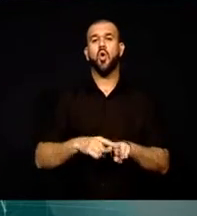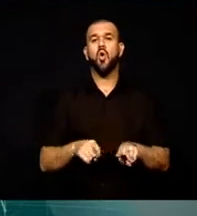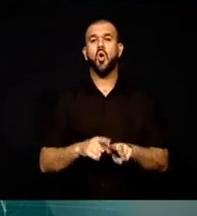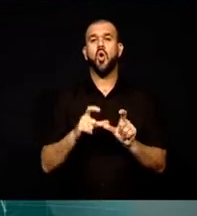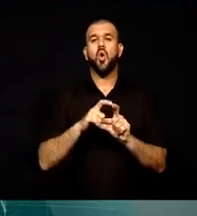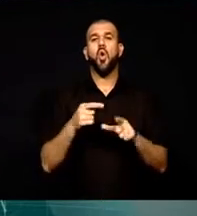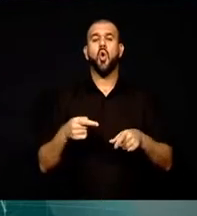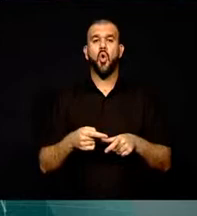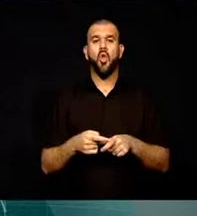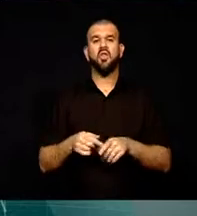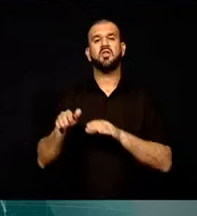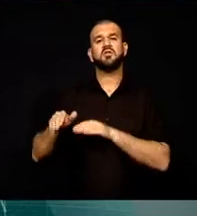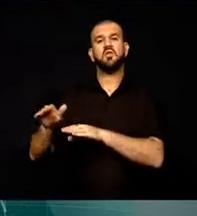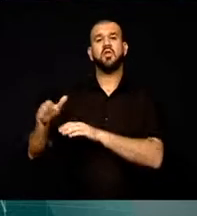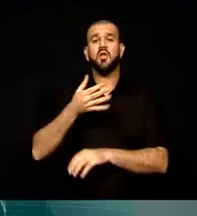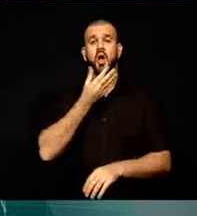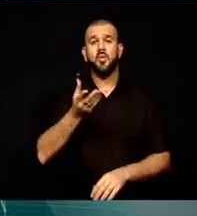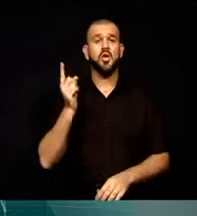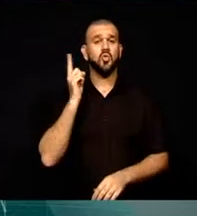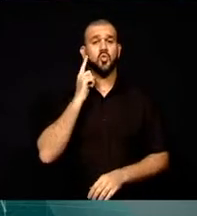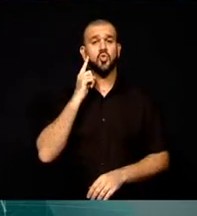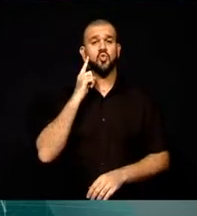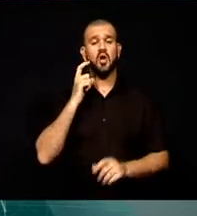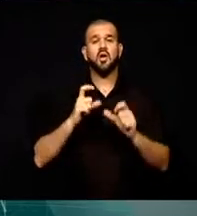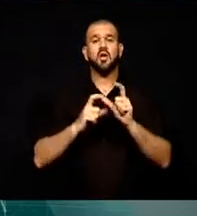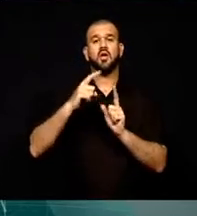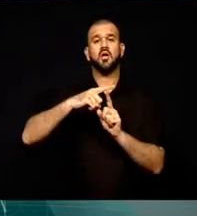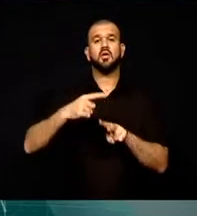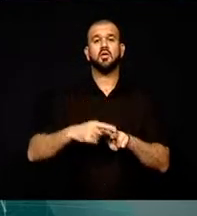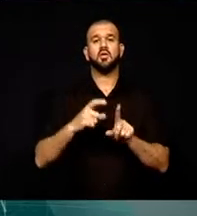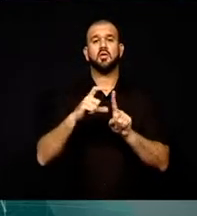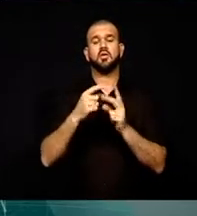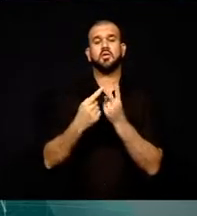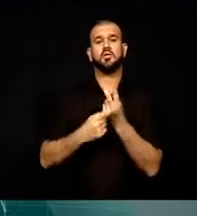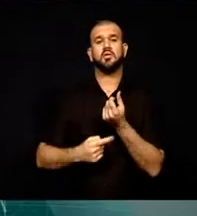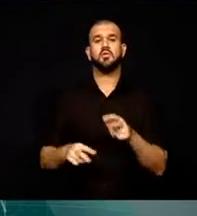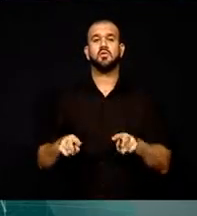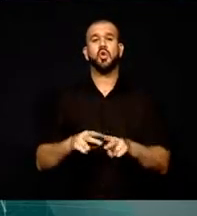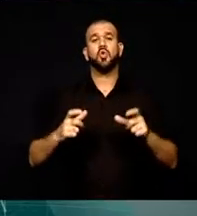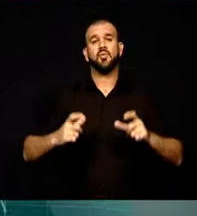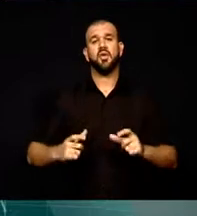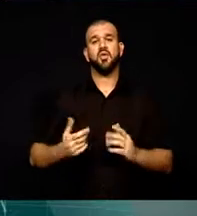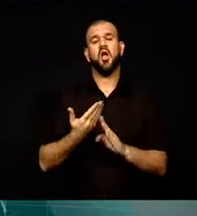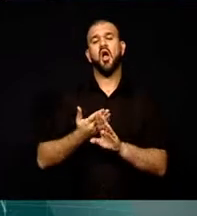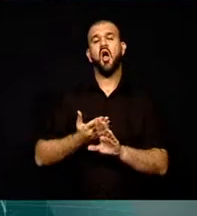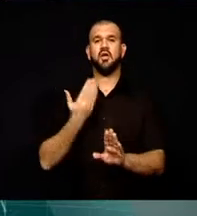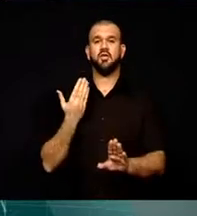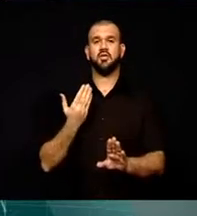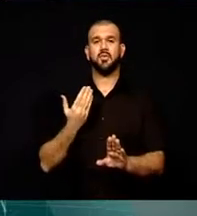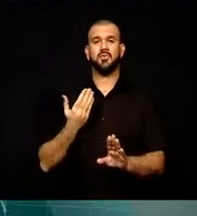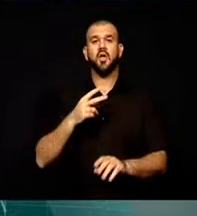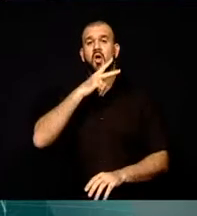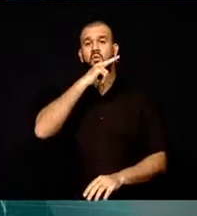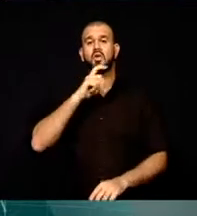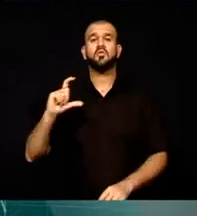saldırı haberi üzerine stadyumdan ayrıldı. Fransa Cumhurbaşkanı, ülkede 3